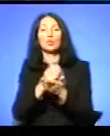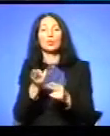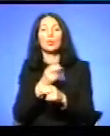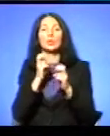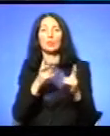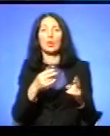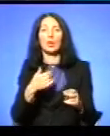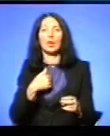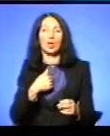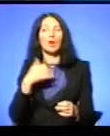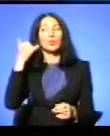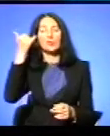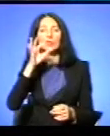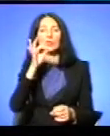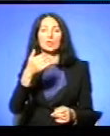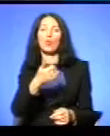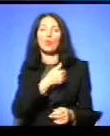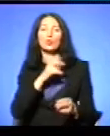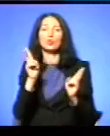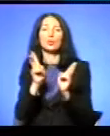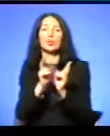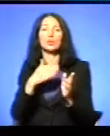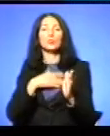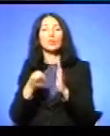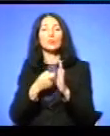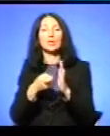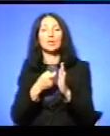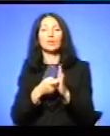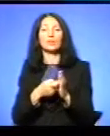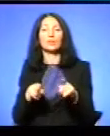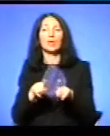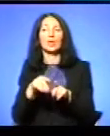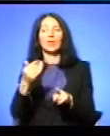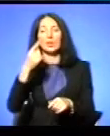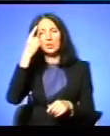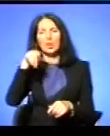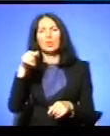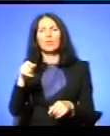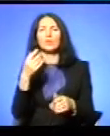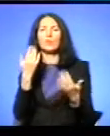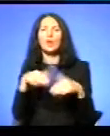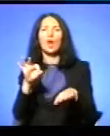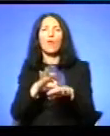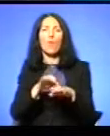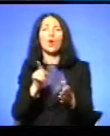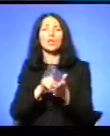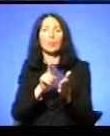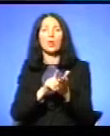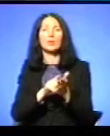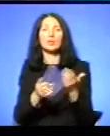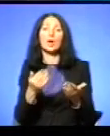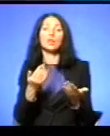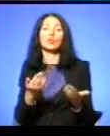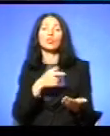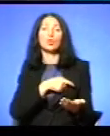хотів зустрітися із моїм слідчим Який був мою справу Та ви знаєте, він вже хворий, він на пенсії Але як депутат хоче, то